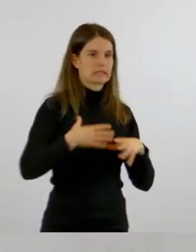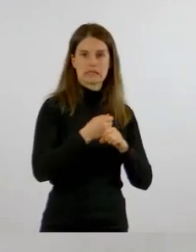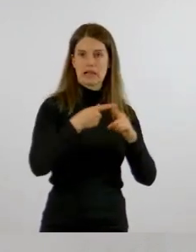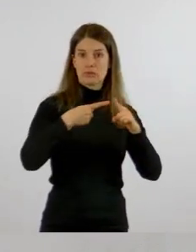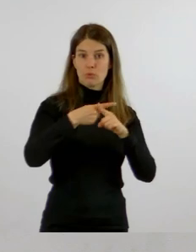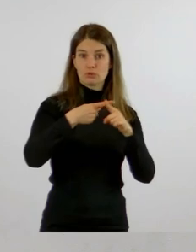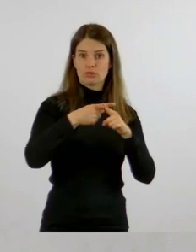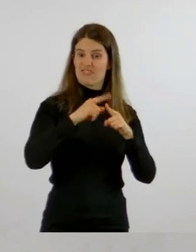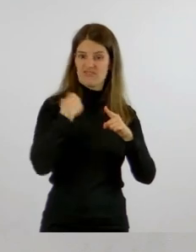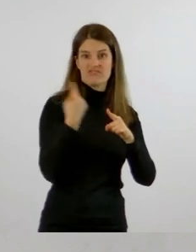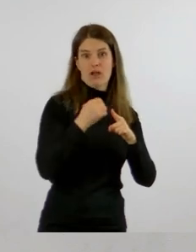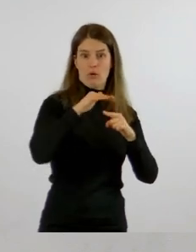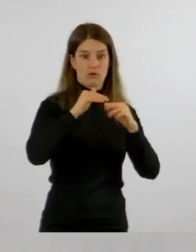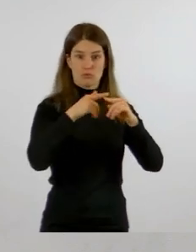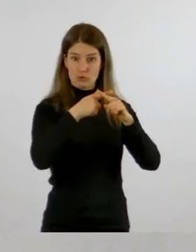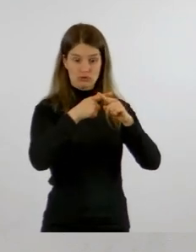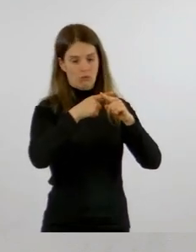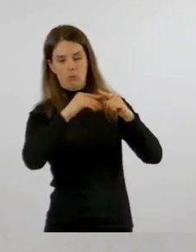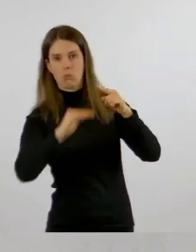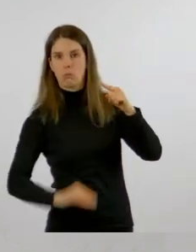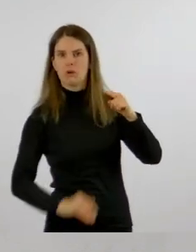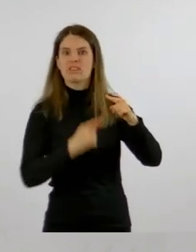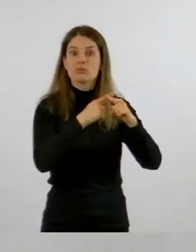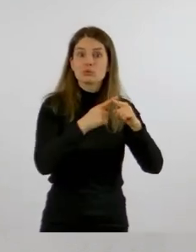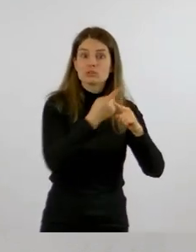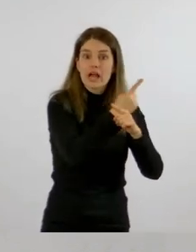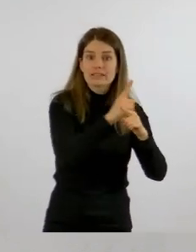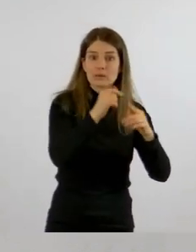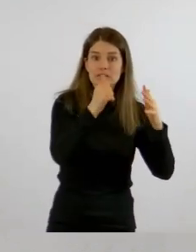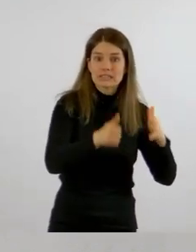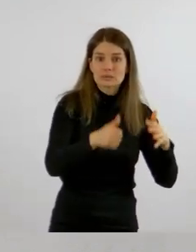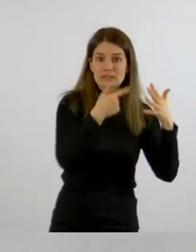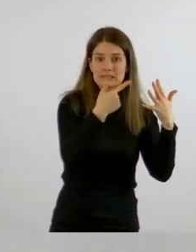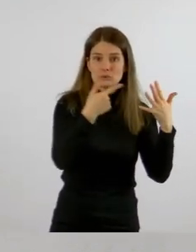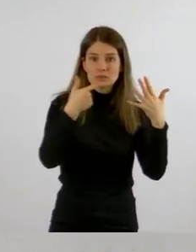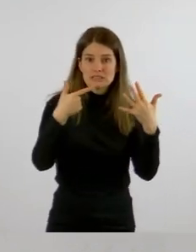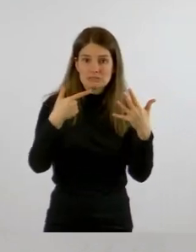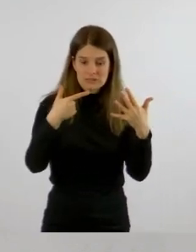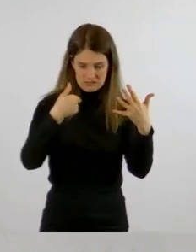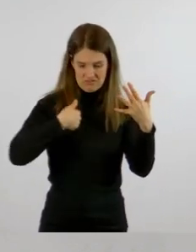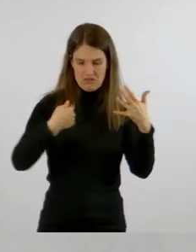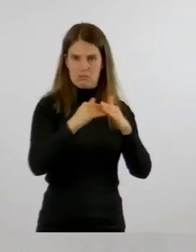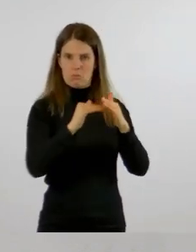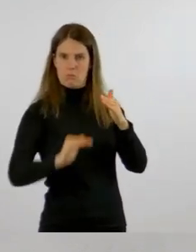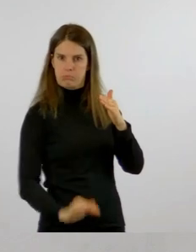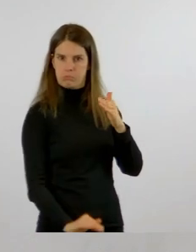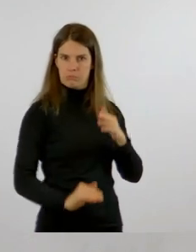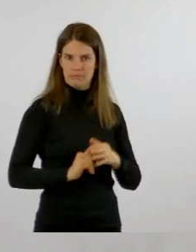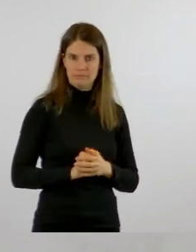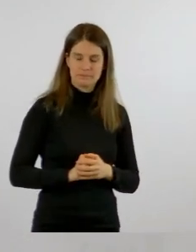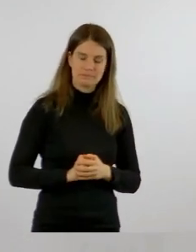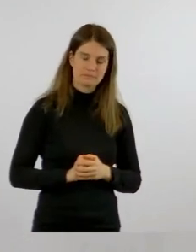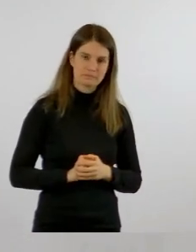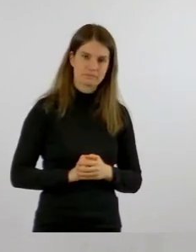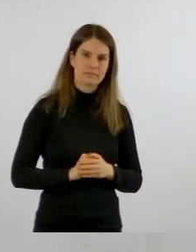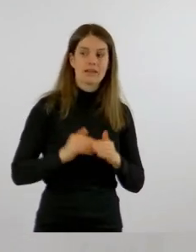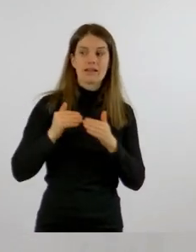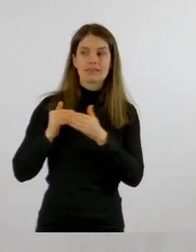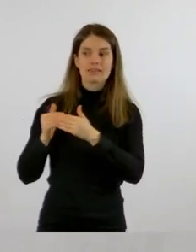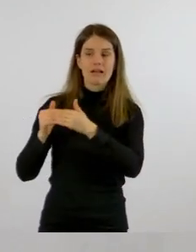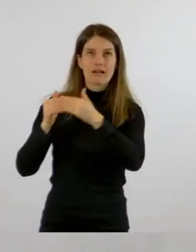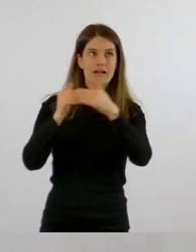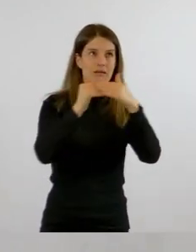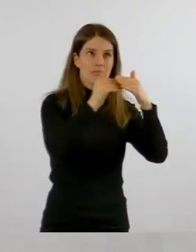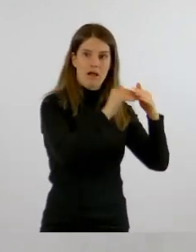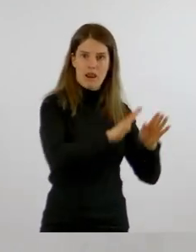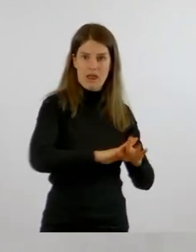Die Inzidenz liegt hier bei 1.677. In unseren Nachbarlandkreisen geht